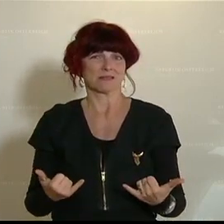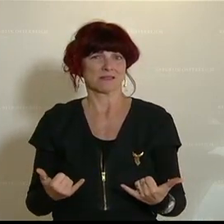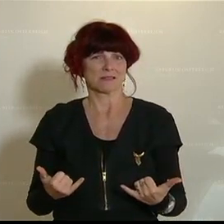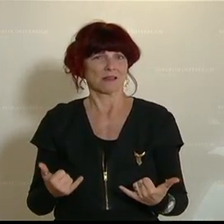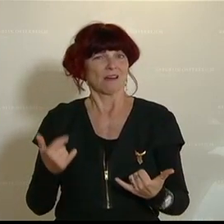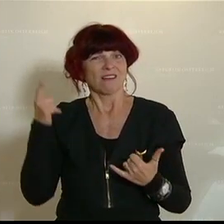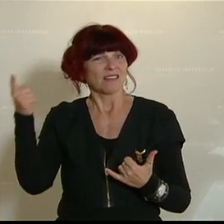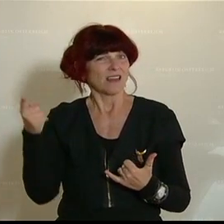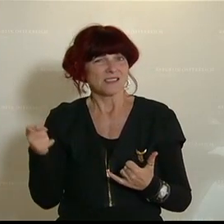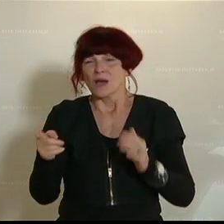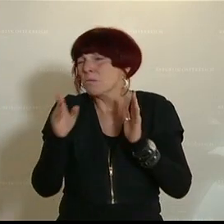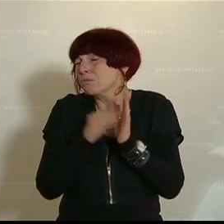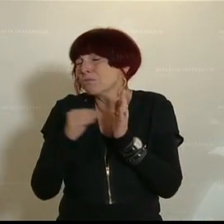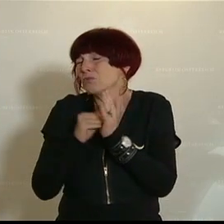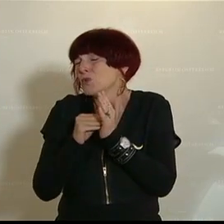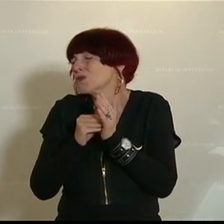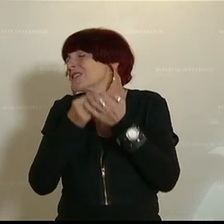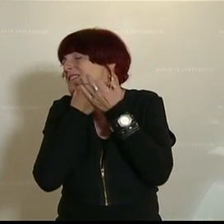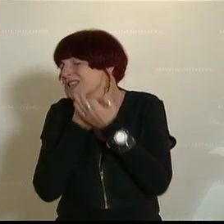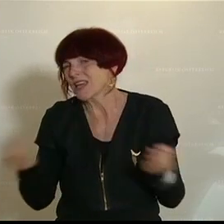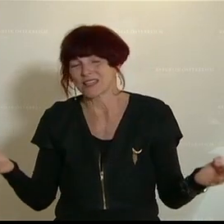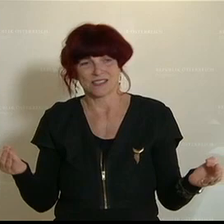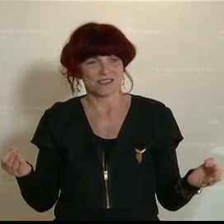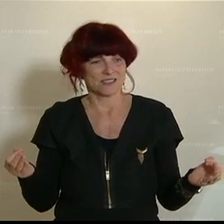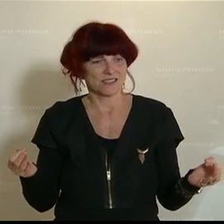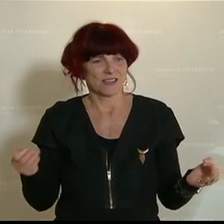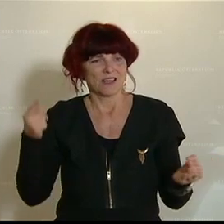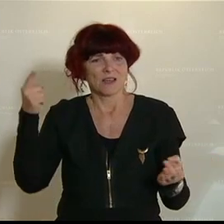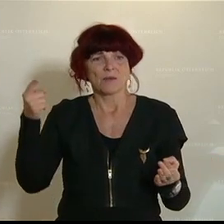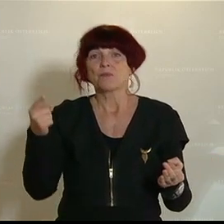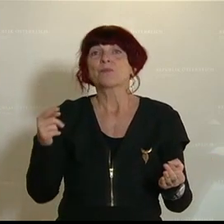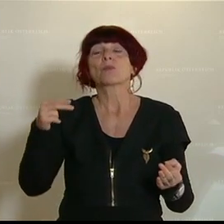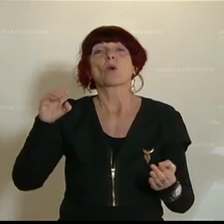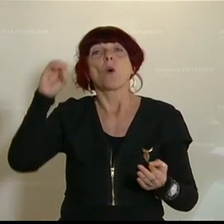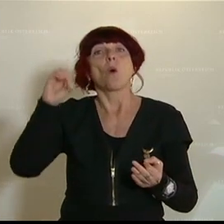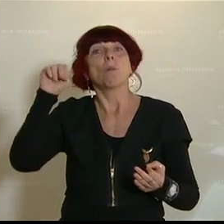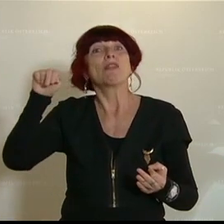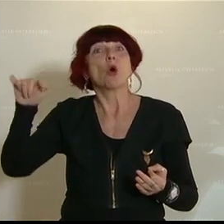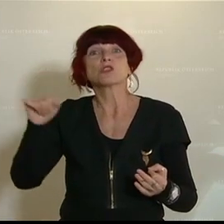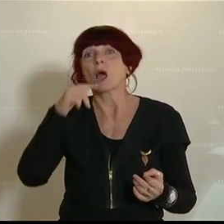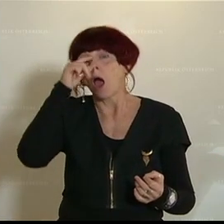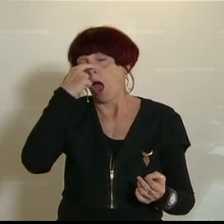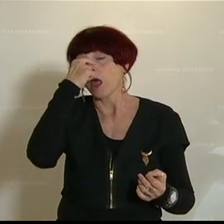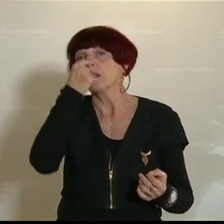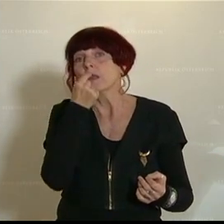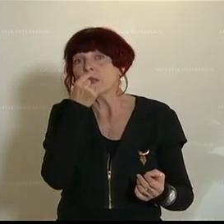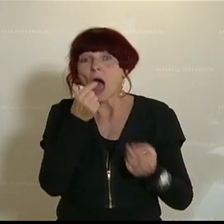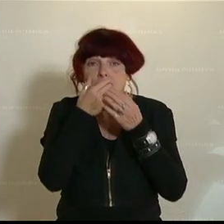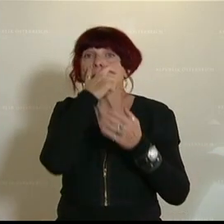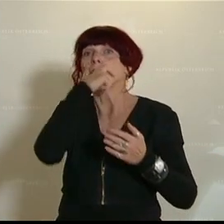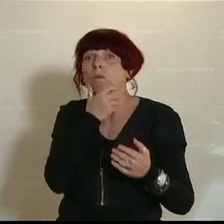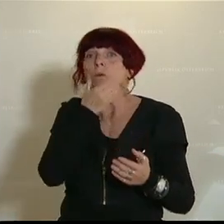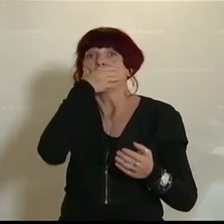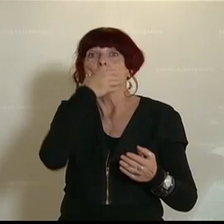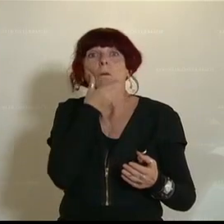weil sie völlig nutzlos ist, die Maske. Und Sie müssen schauen, wie sie sich so oben haben. Der Obernostra, da schaut die Nasen immer aus. Und die haben sie eh schon oben getan. Also,